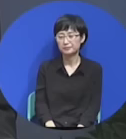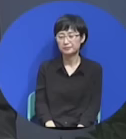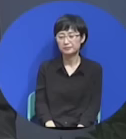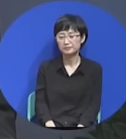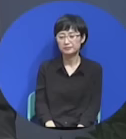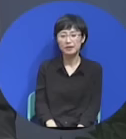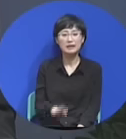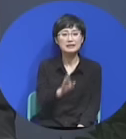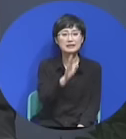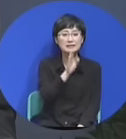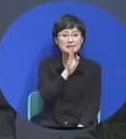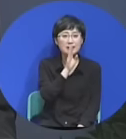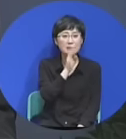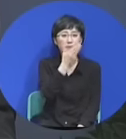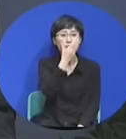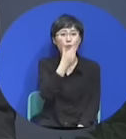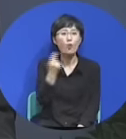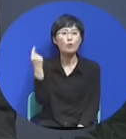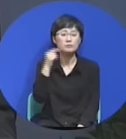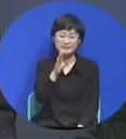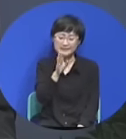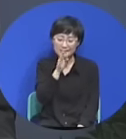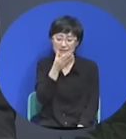참된 복음 가진 종이죠